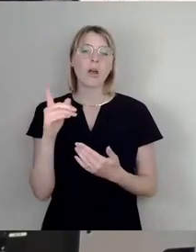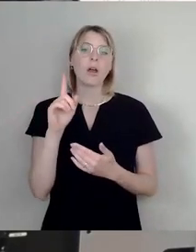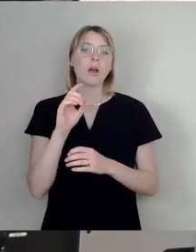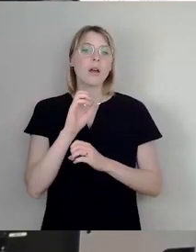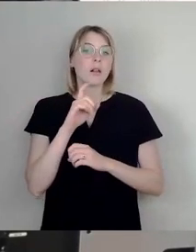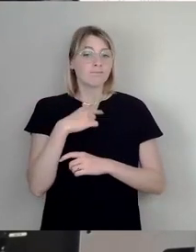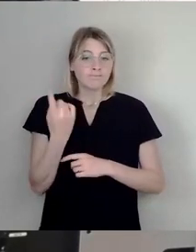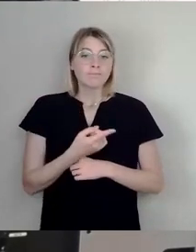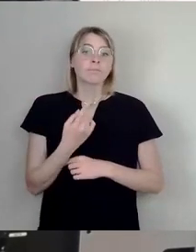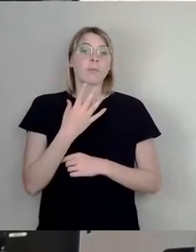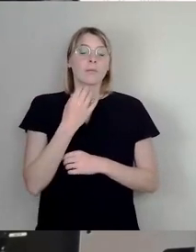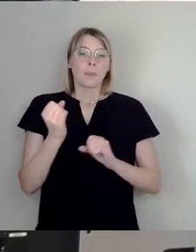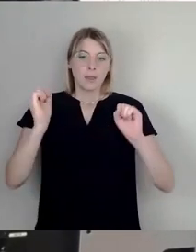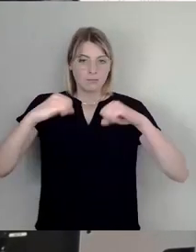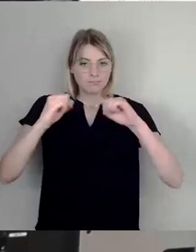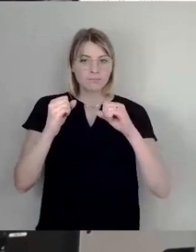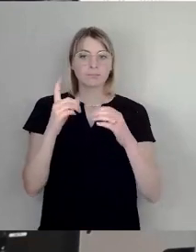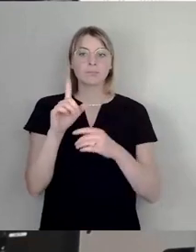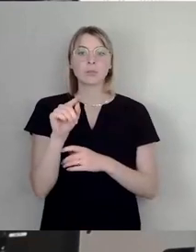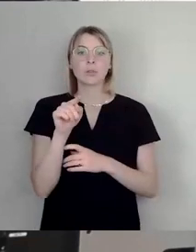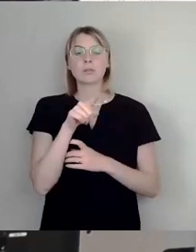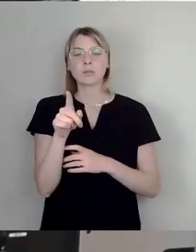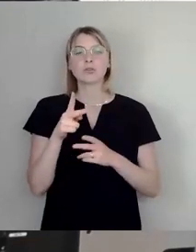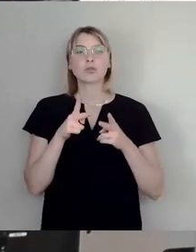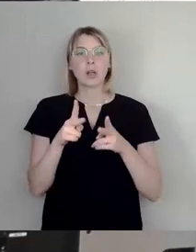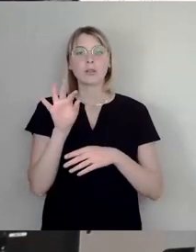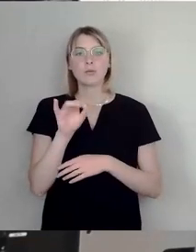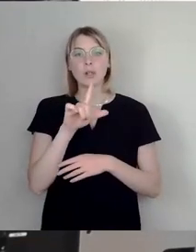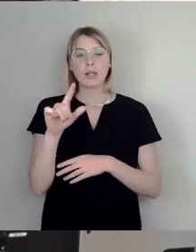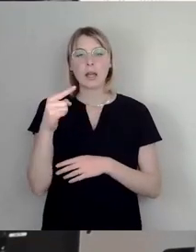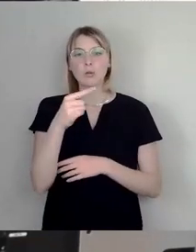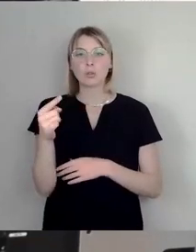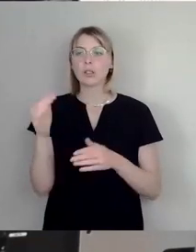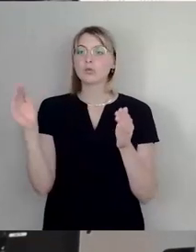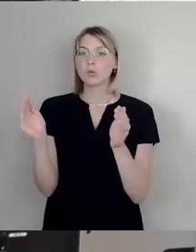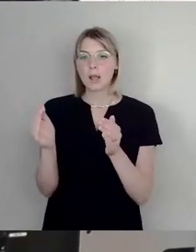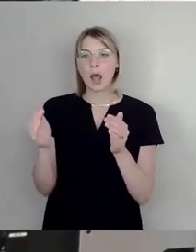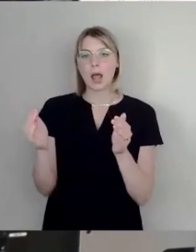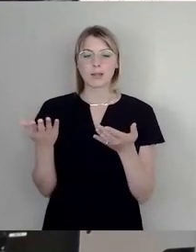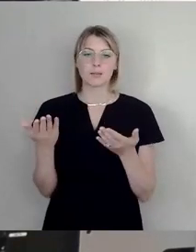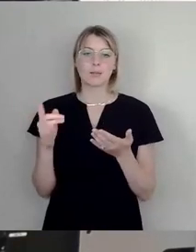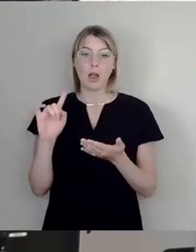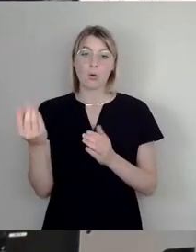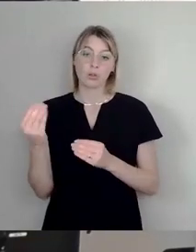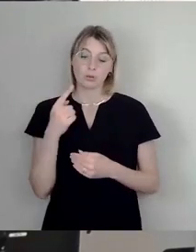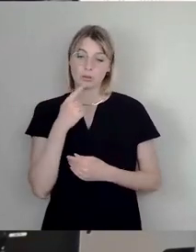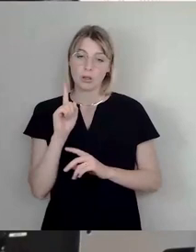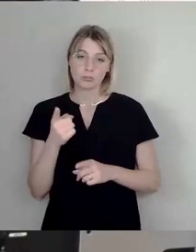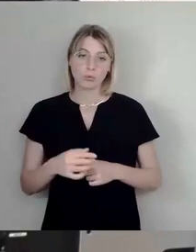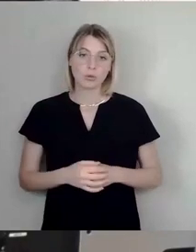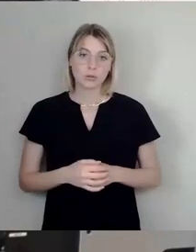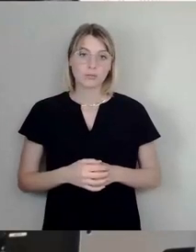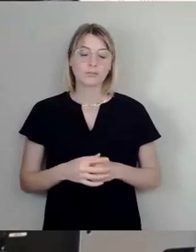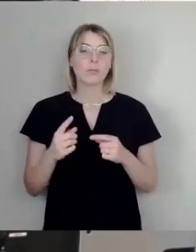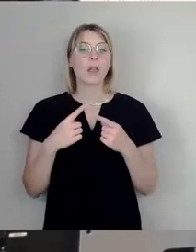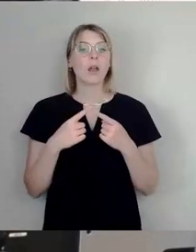so, dass eigentlich diese Straße für Lea Grundig zu klein ist. Das kommt auch dazu. Und dann noch ein Wort zu Herrn Schmidt. Sie haben